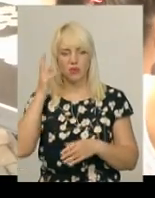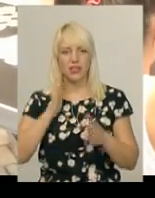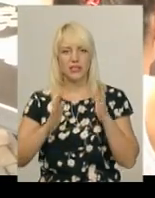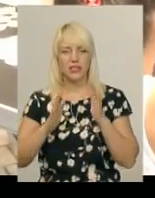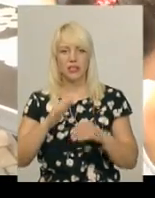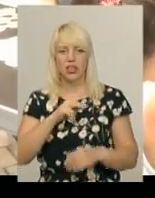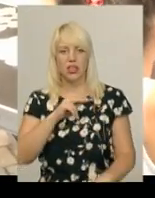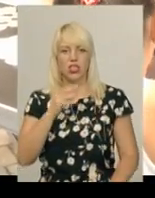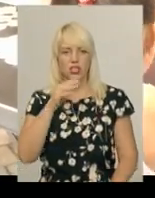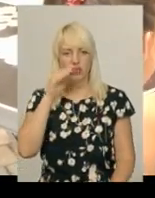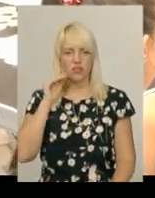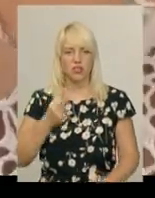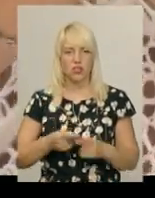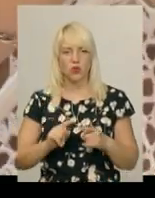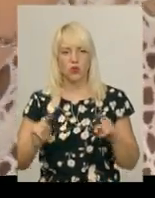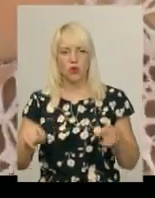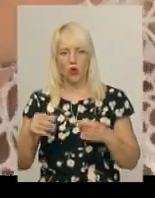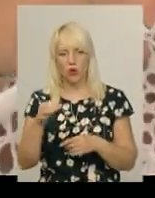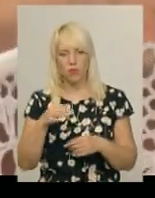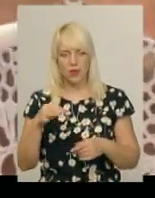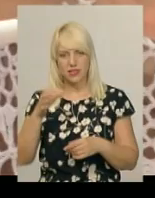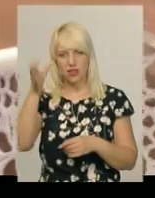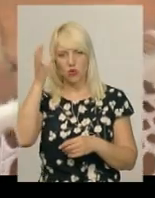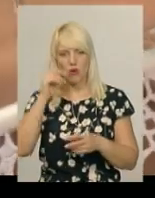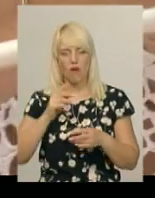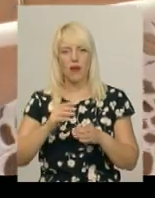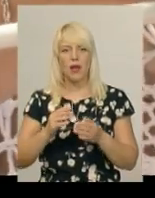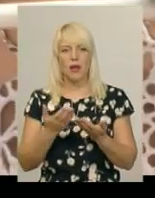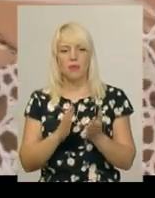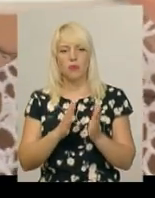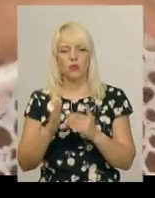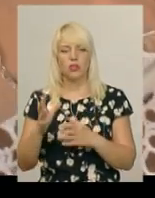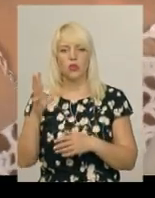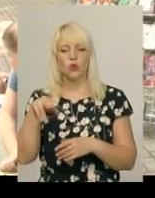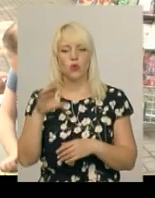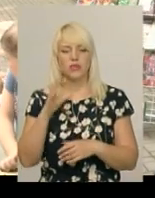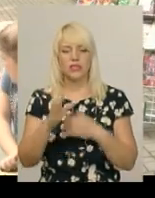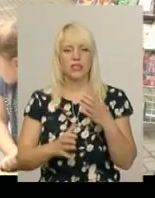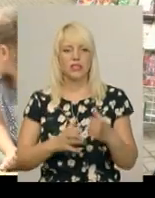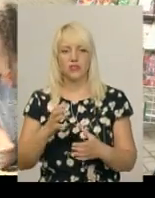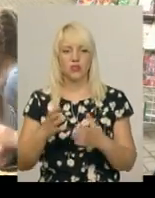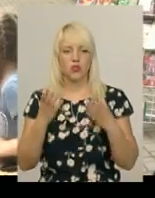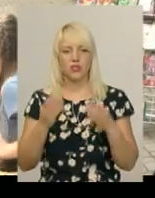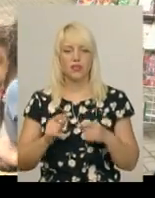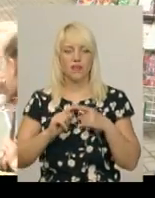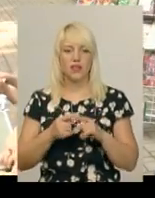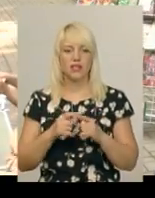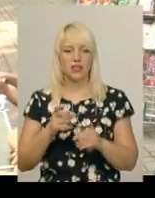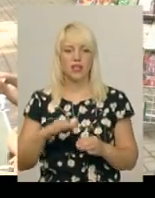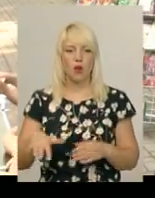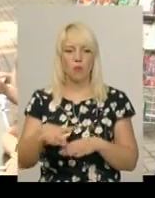Тараса Шевченка. Його організувала обласна наукова бібліотека до Всесвітнього дня в'язання на публіці. Свято в'язання